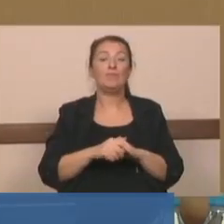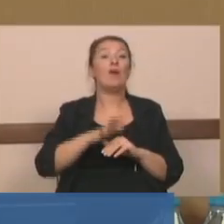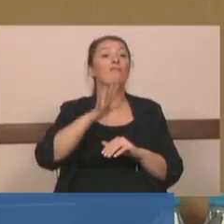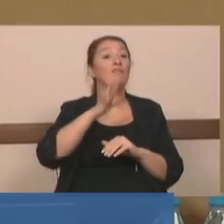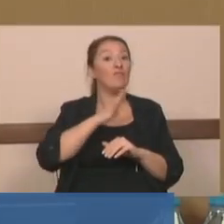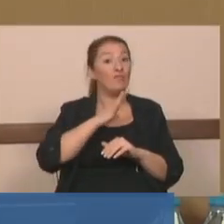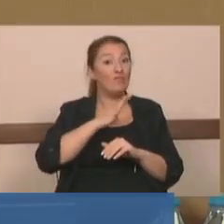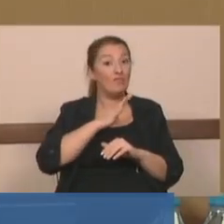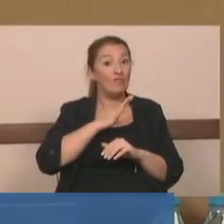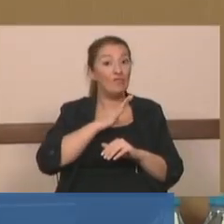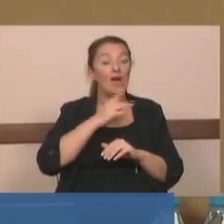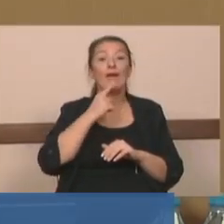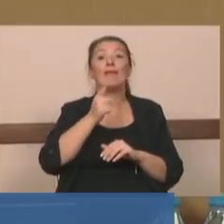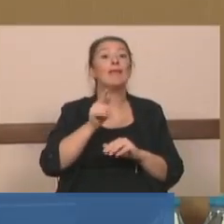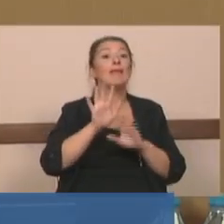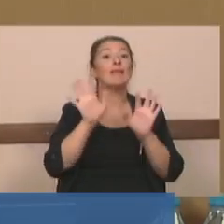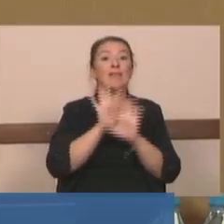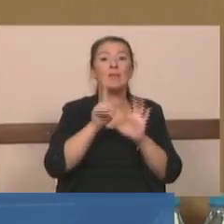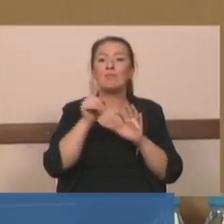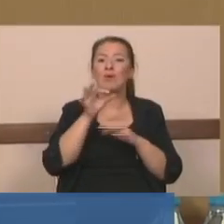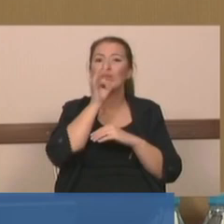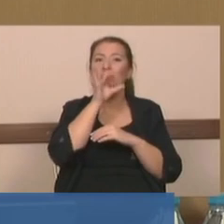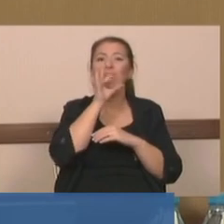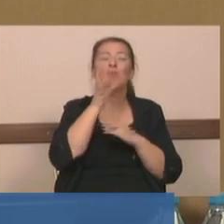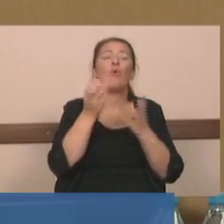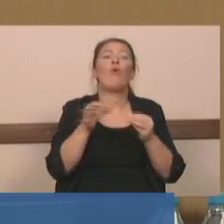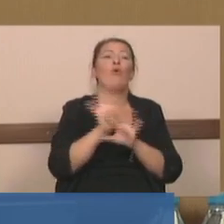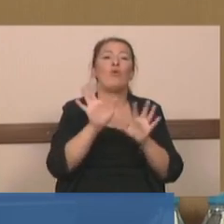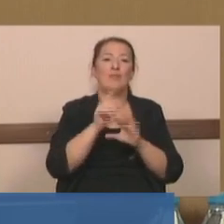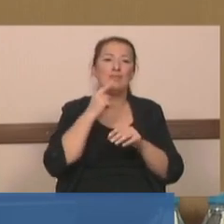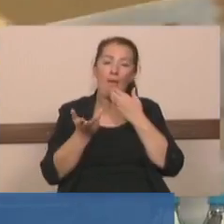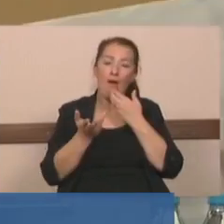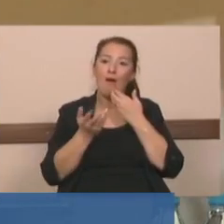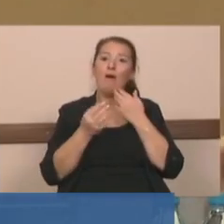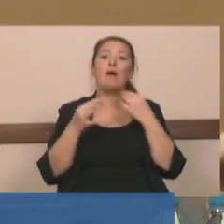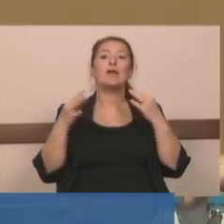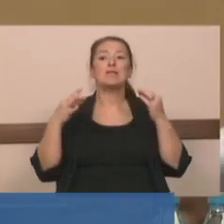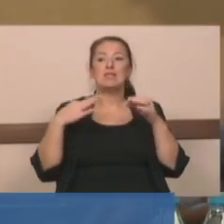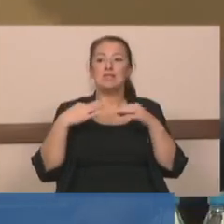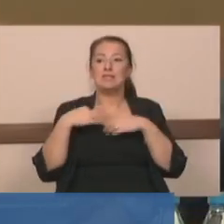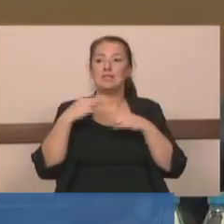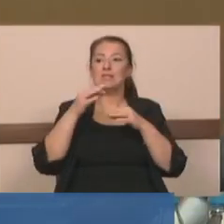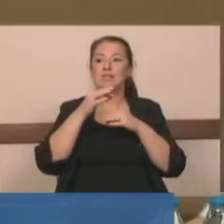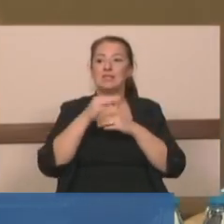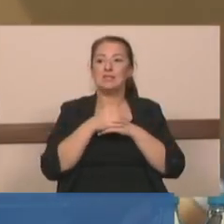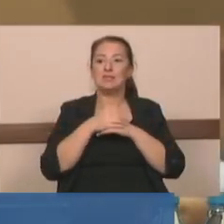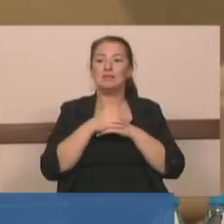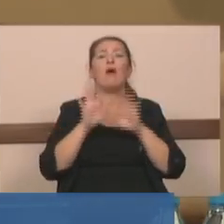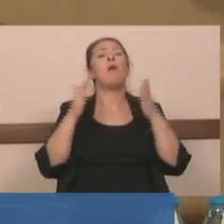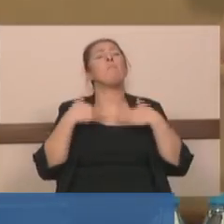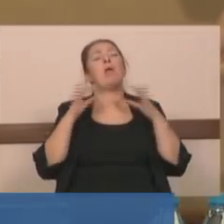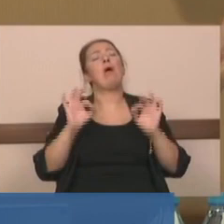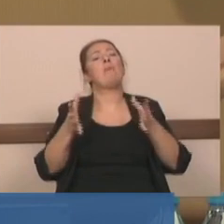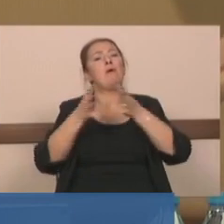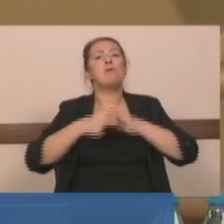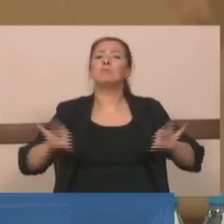var demedim zaten hep beceremediniz dedim zaten. Beceremediniz zaten. Eee ben her zaman hazırlıklıyım. Ben